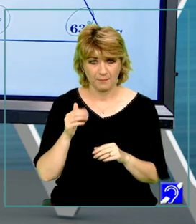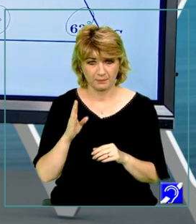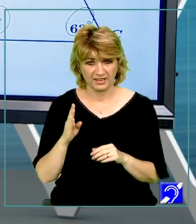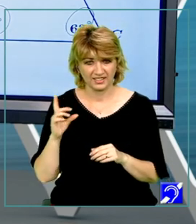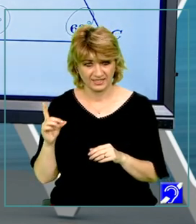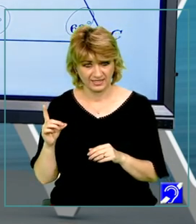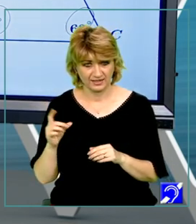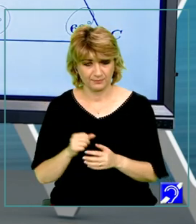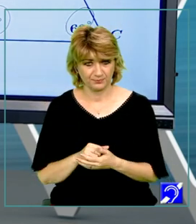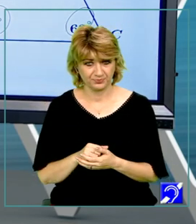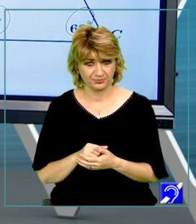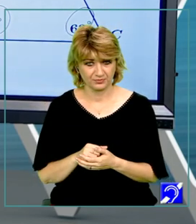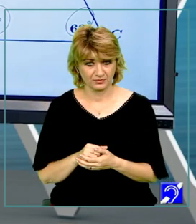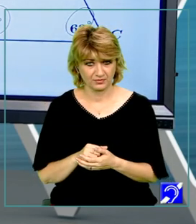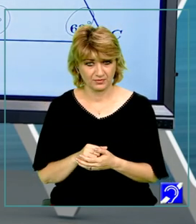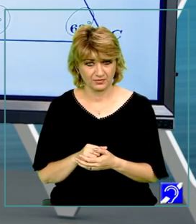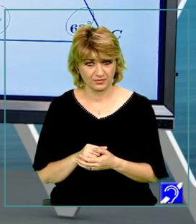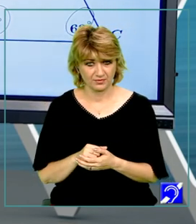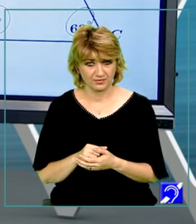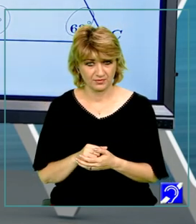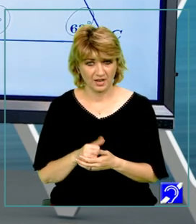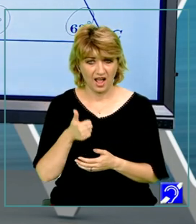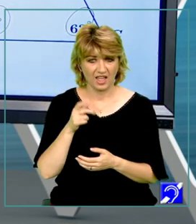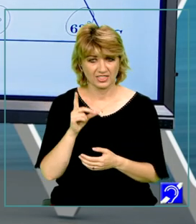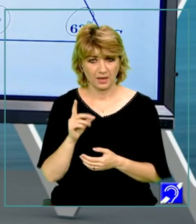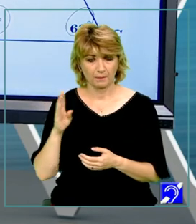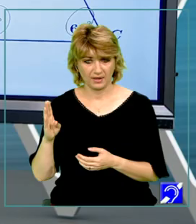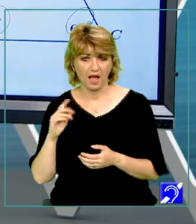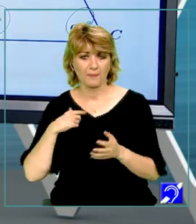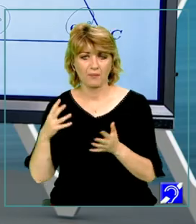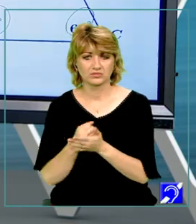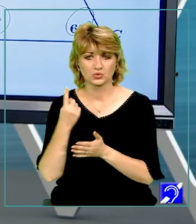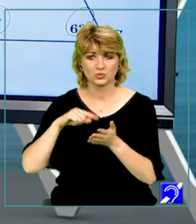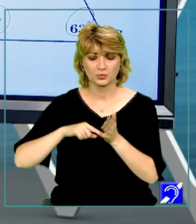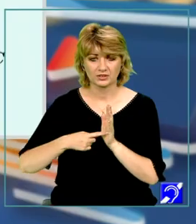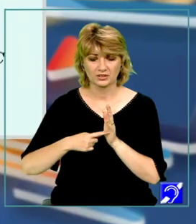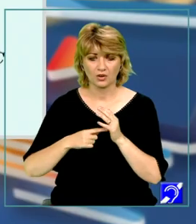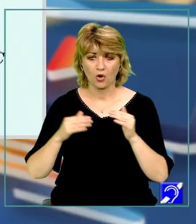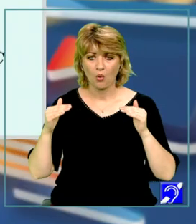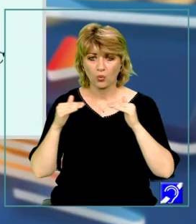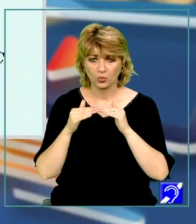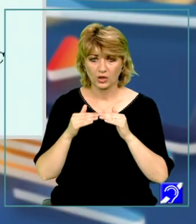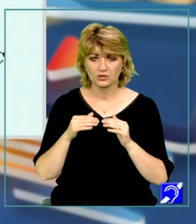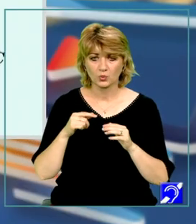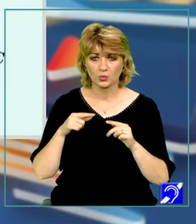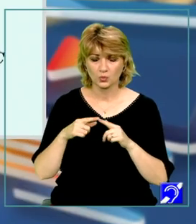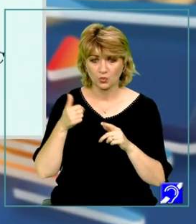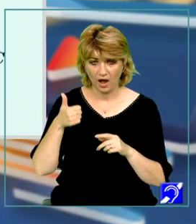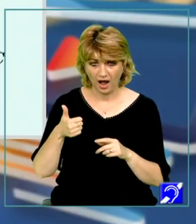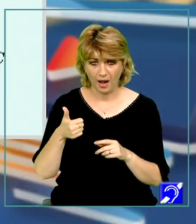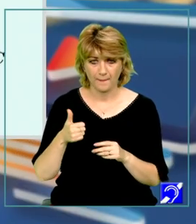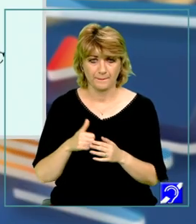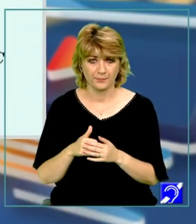practic am obținut un unghi congruent cu A. Unghiul A, repet, este